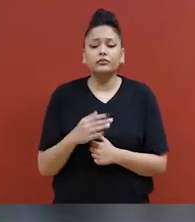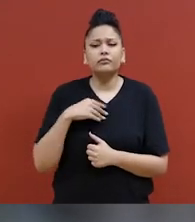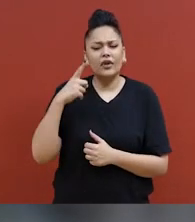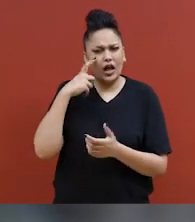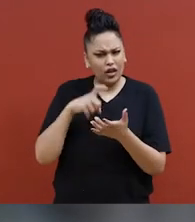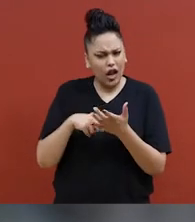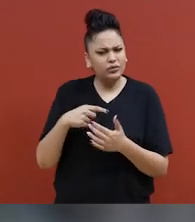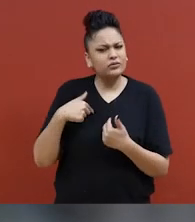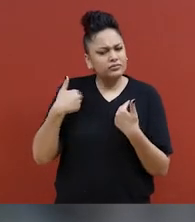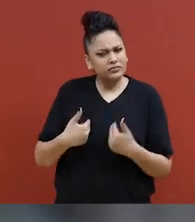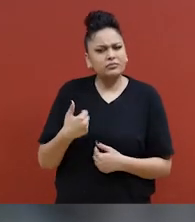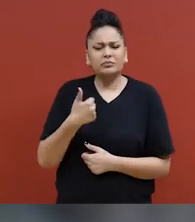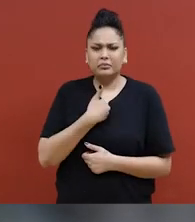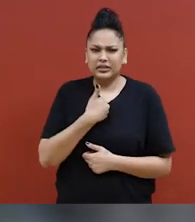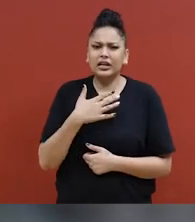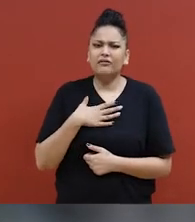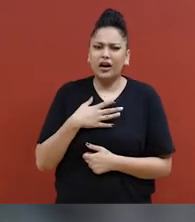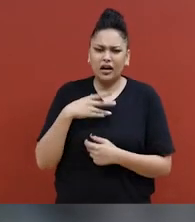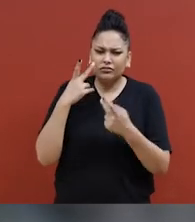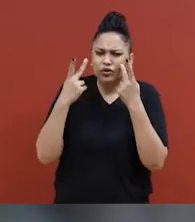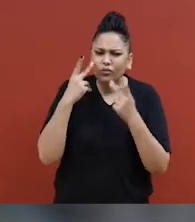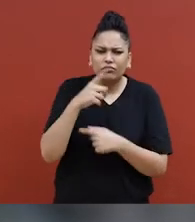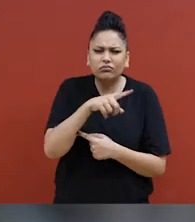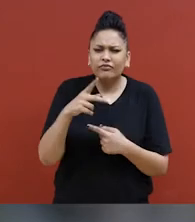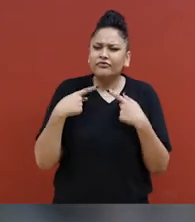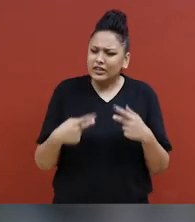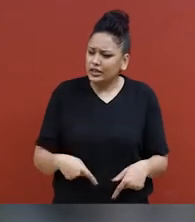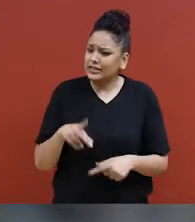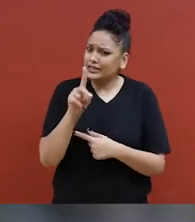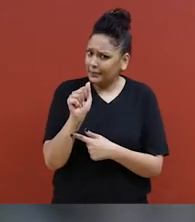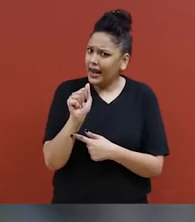En tant que femme ayant un handicap physique visible,